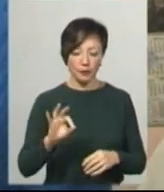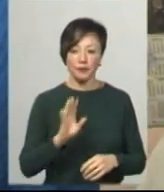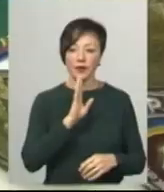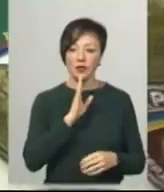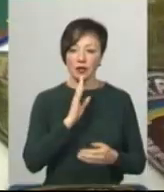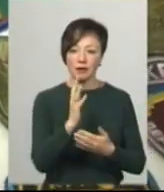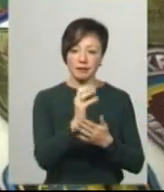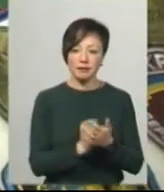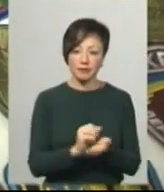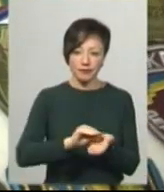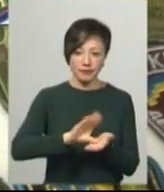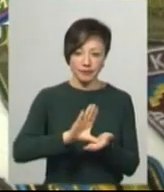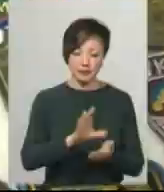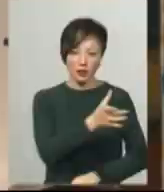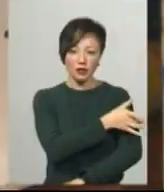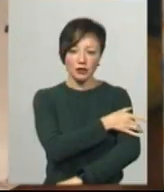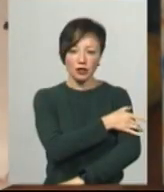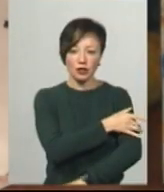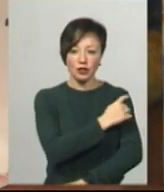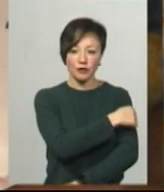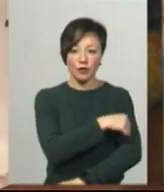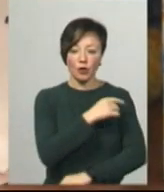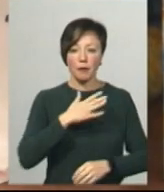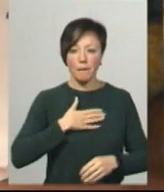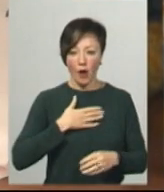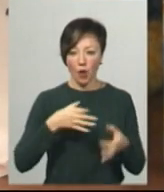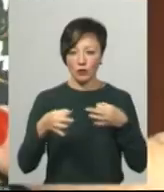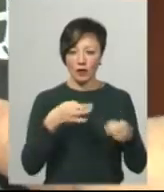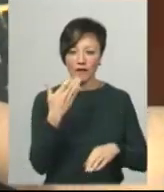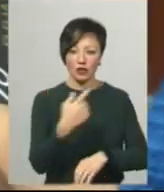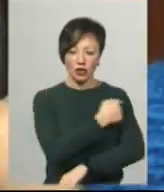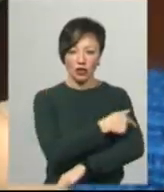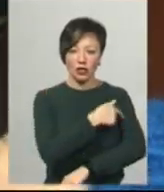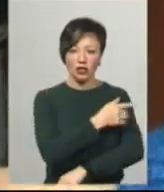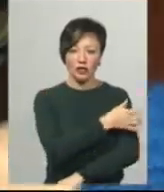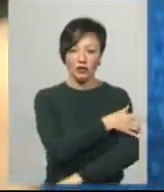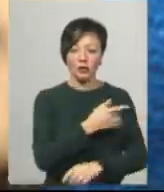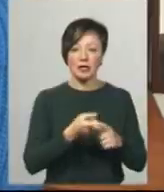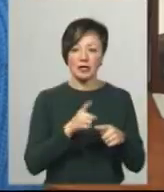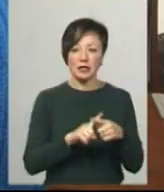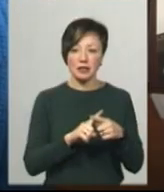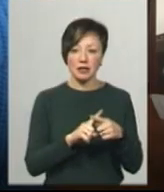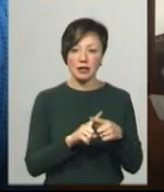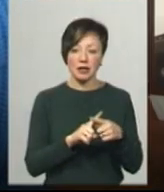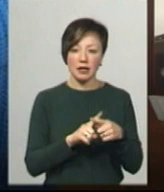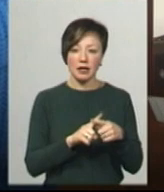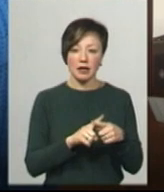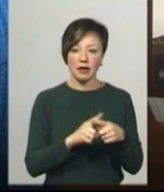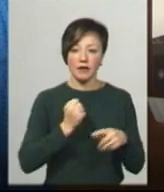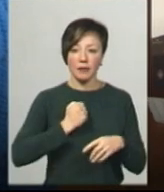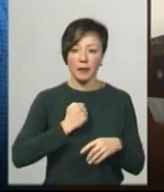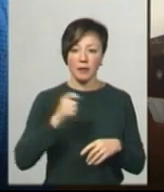колекціонує шеврони. Вона вигадала акцію «Моя консультація – ваш шеврон». Колекція налічує 800 видів. «Цей шеврон, до прикладу, приніс